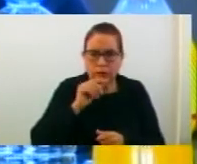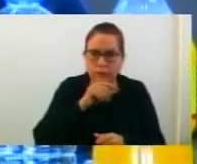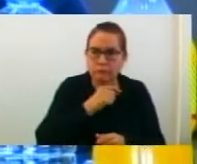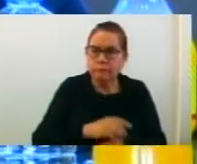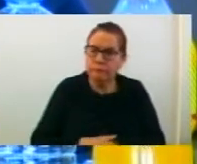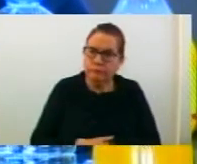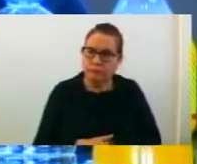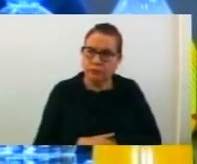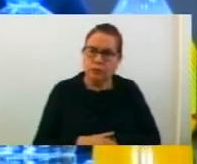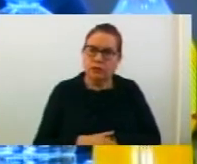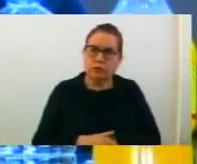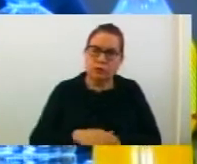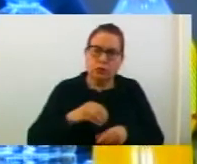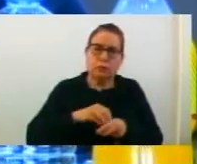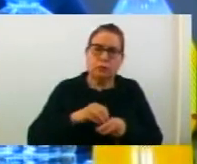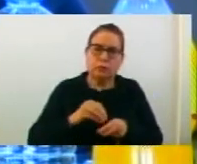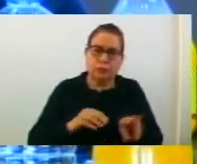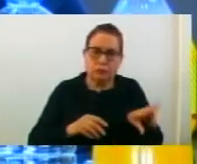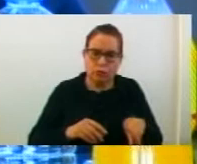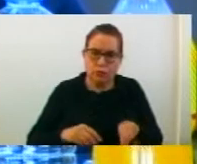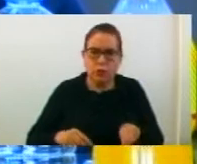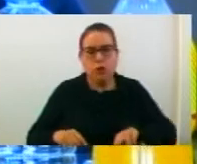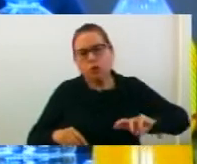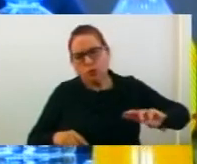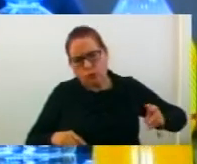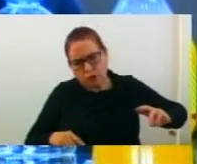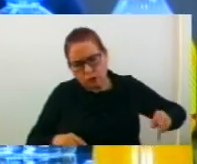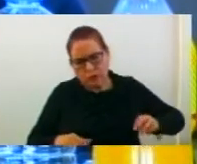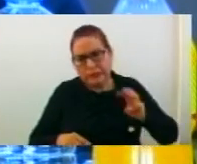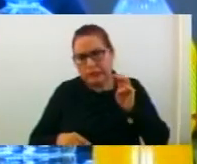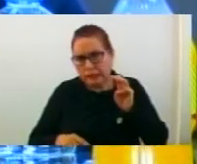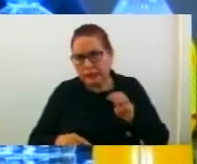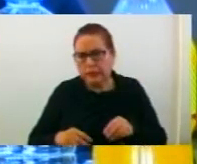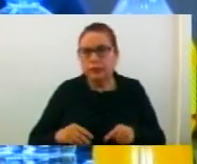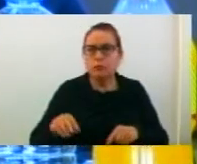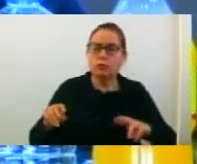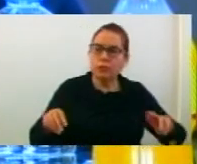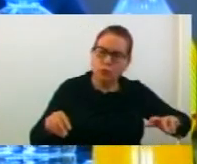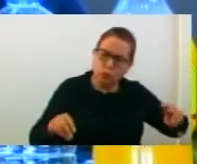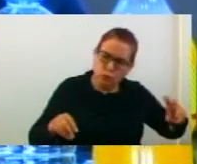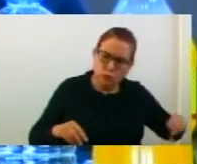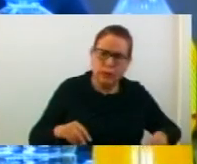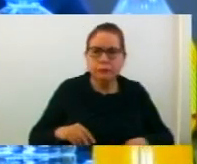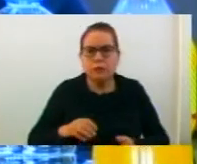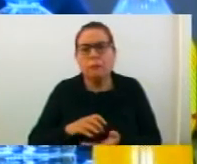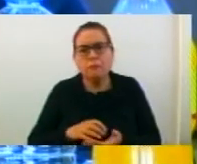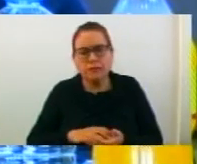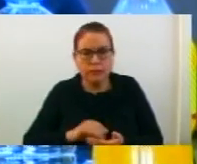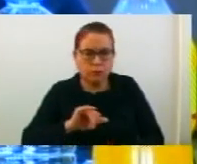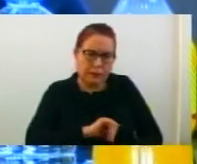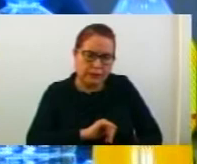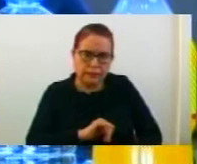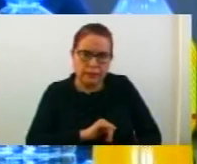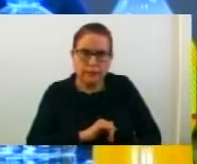Воедно е обезбедена им можност за упиш на уште 329 ученици од соседните региони кои имат интерес на